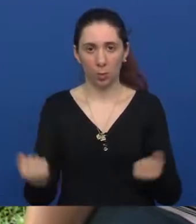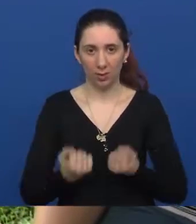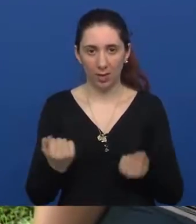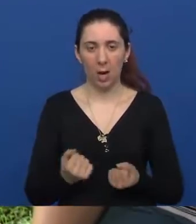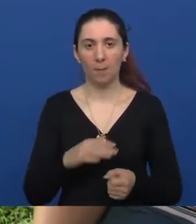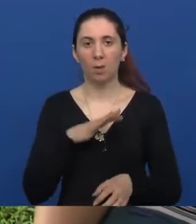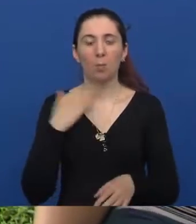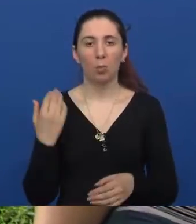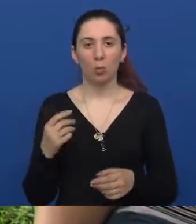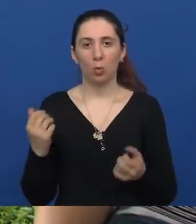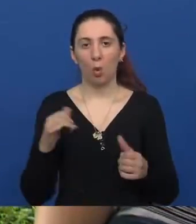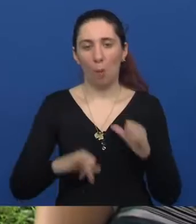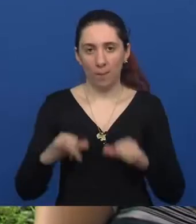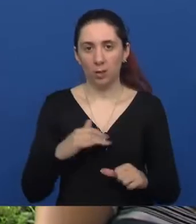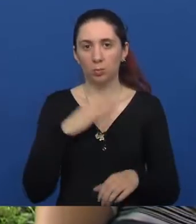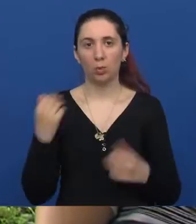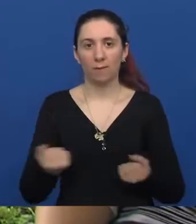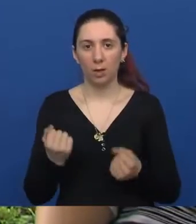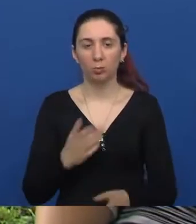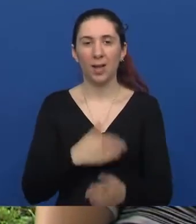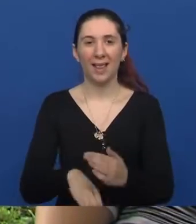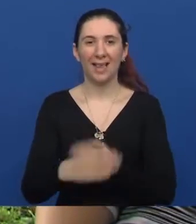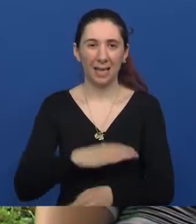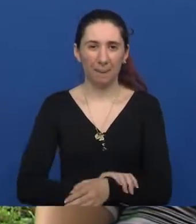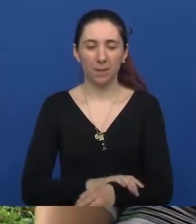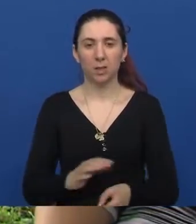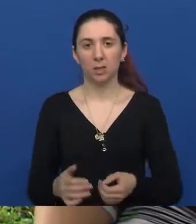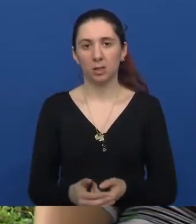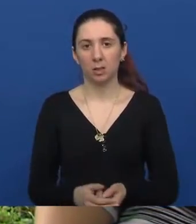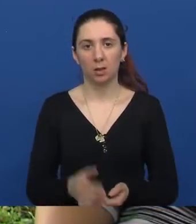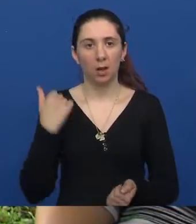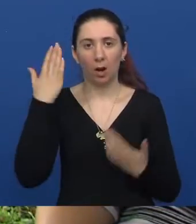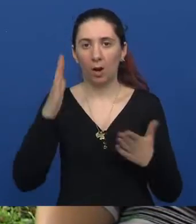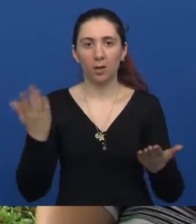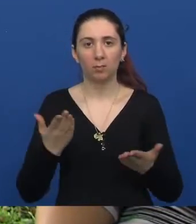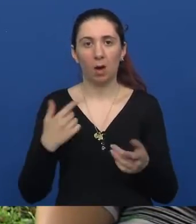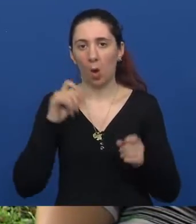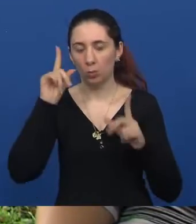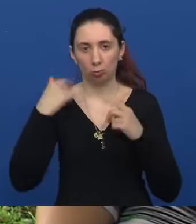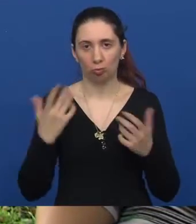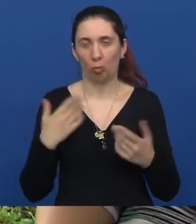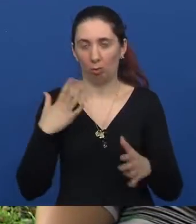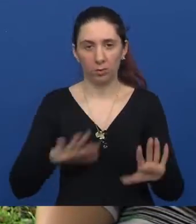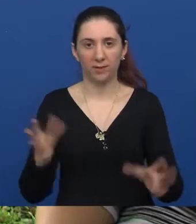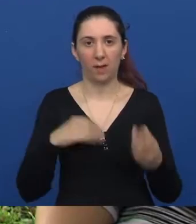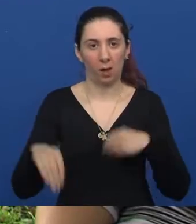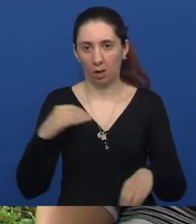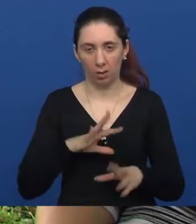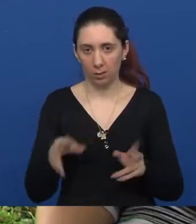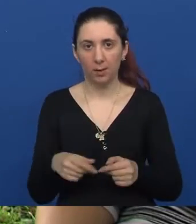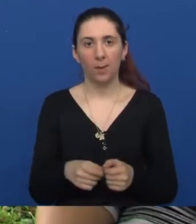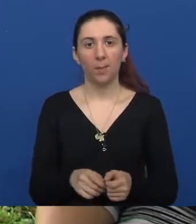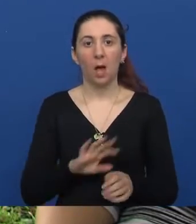sa vježbama, sa operacijama, gipsevima, ne znam, kakva sam sve čuda imala na sebi, ali